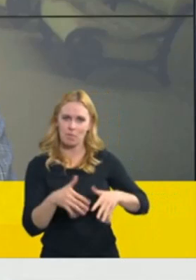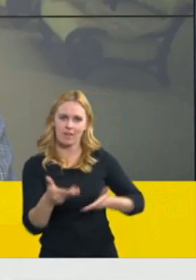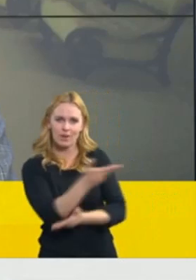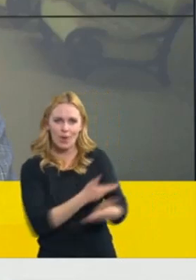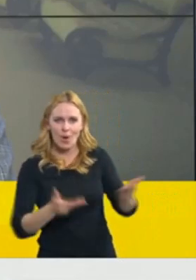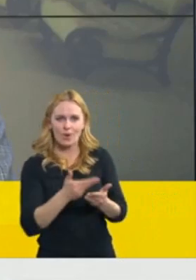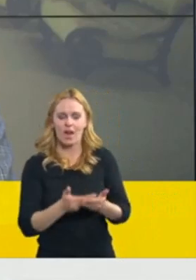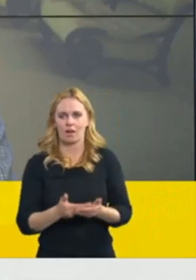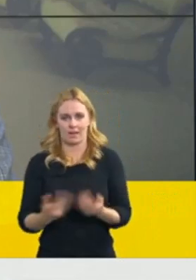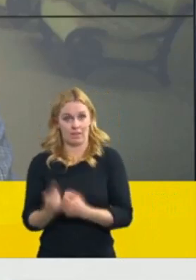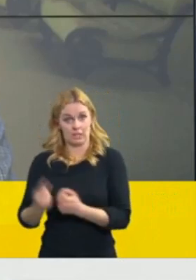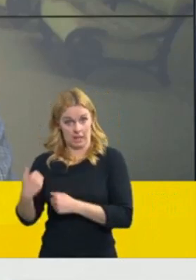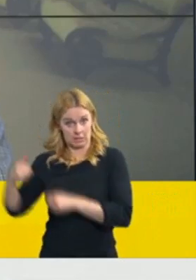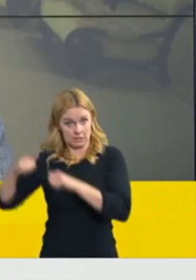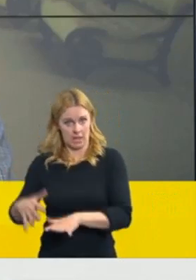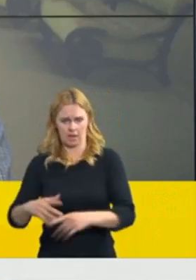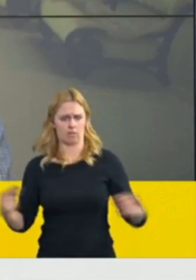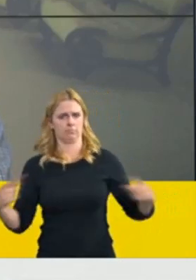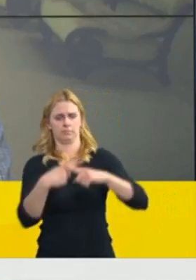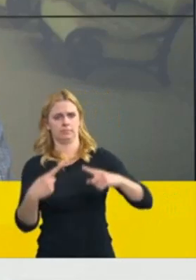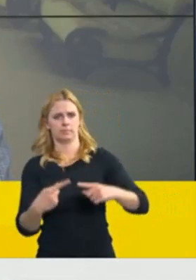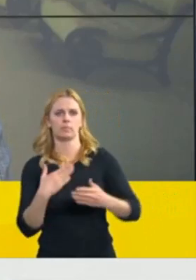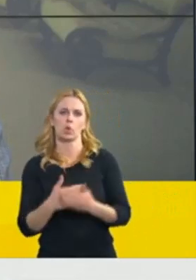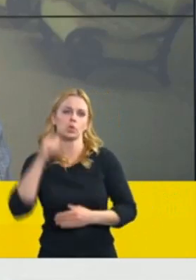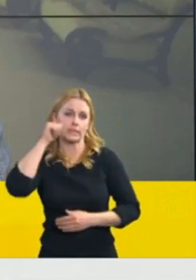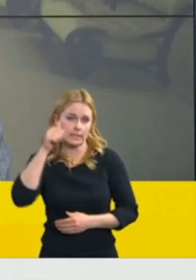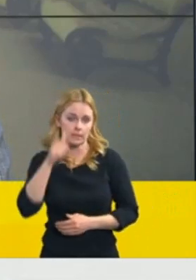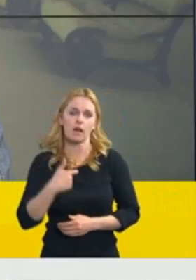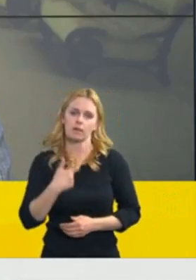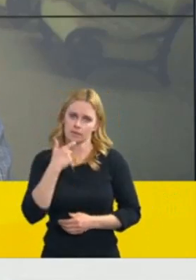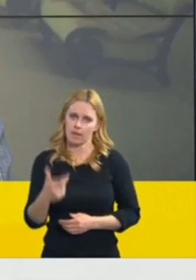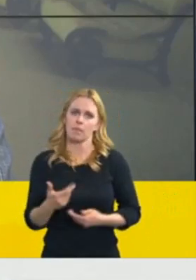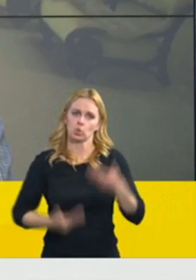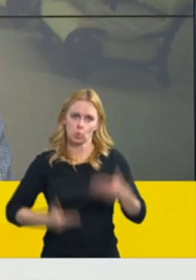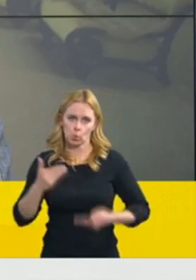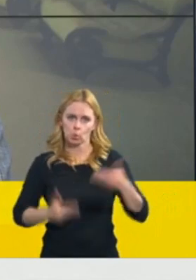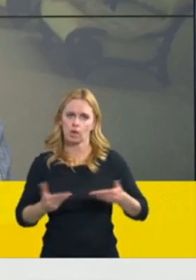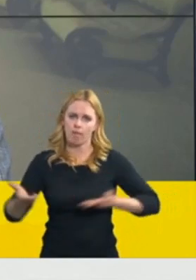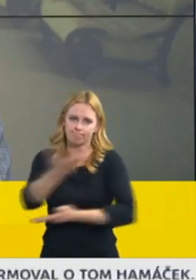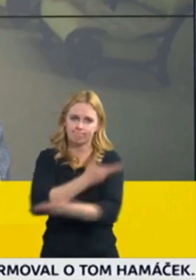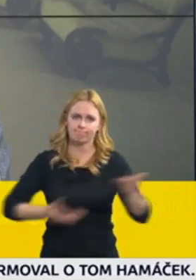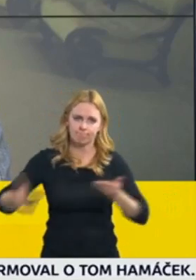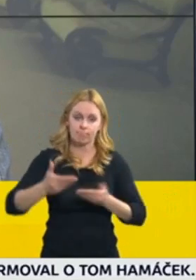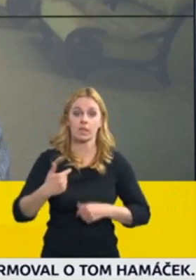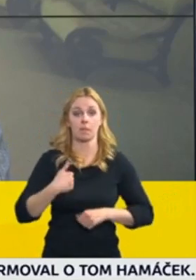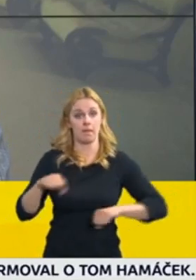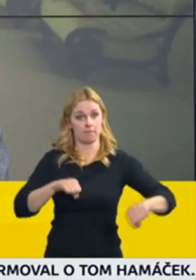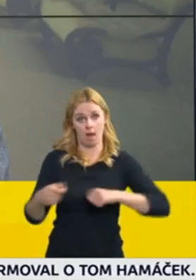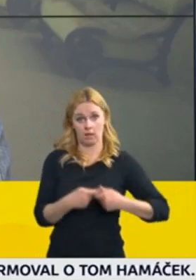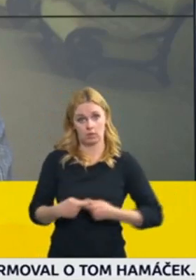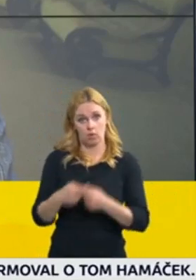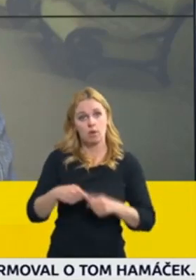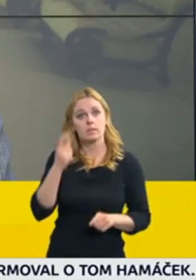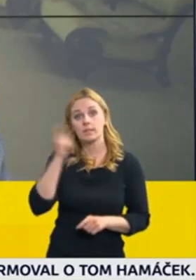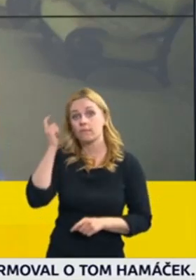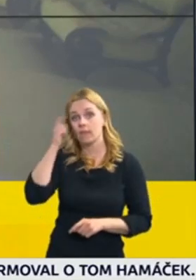s politickými stranami, z opozice a my budeme chtít slyšet jako vládní koalice, zda ty platí to dohoda, kterou jsme učinili